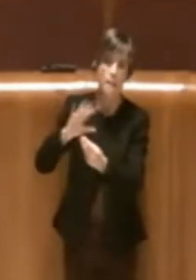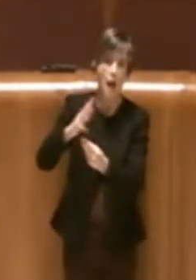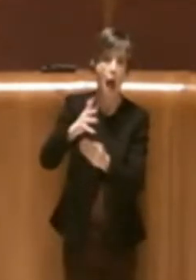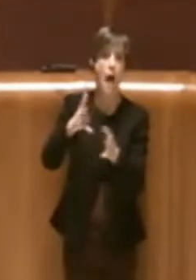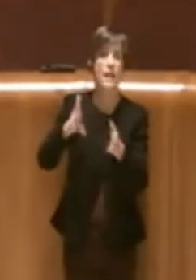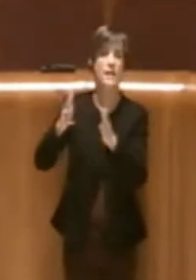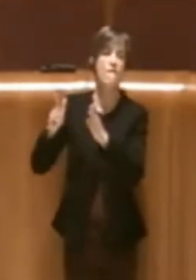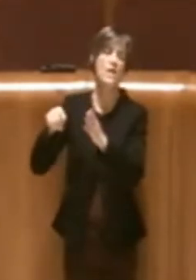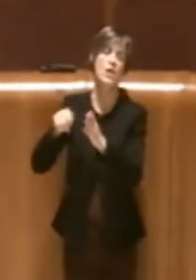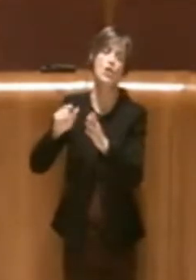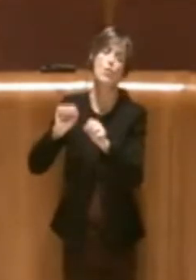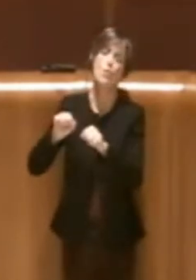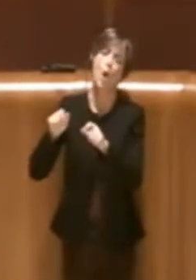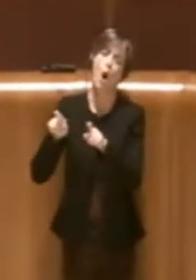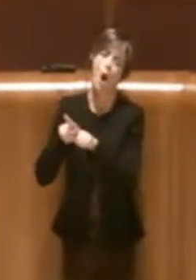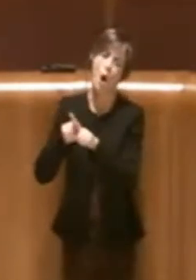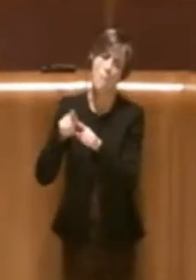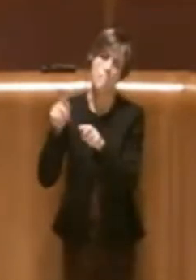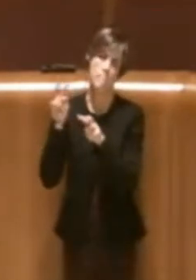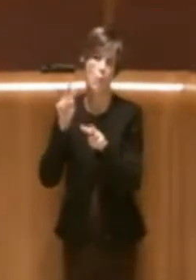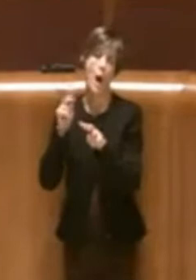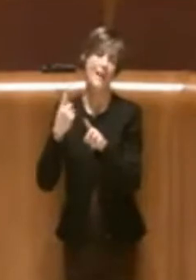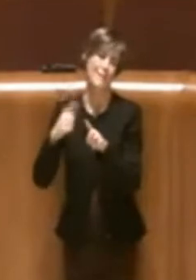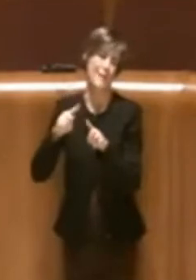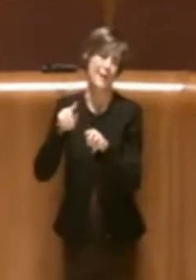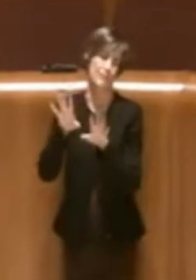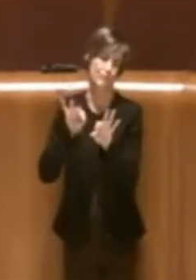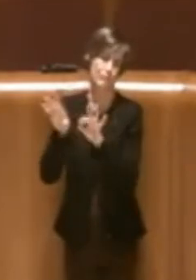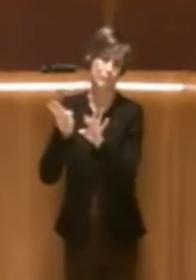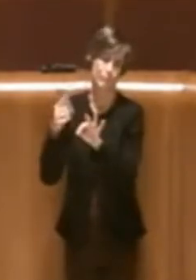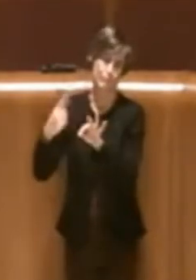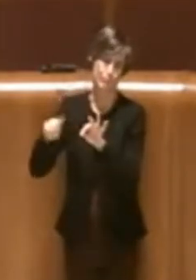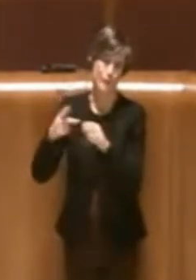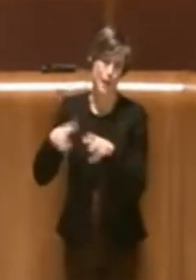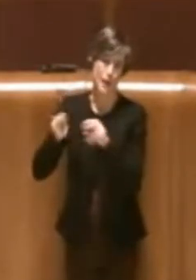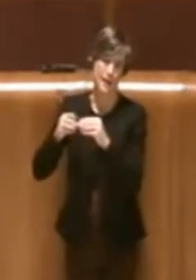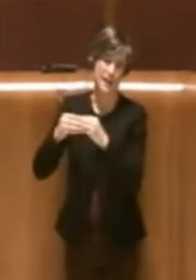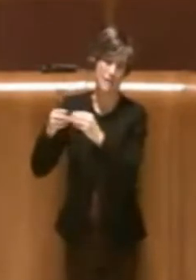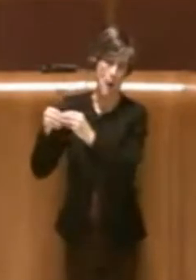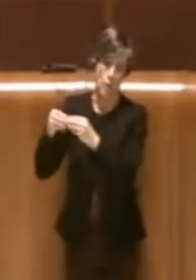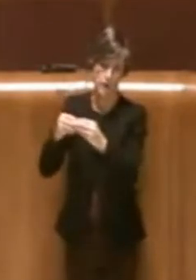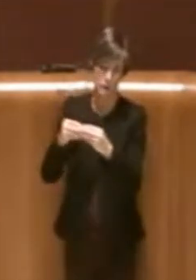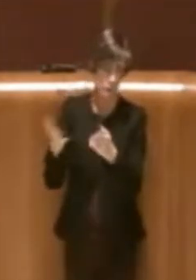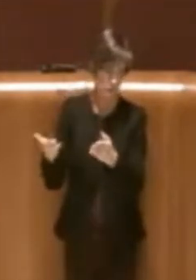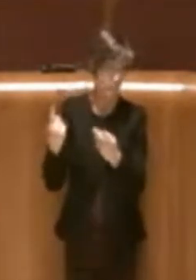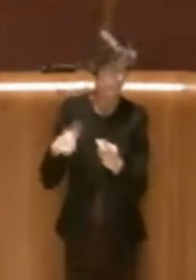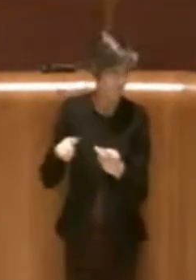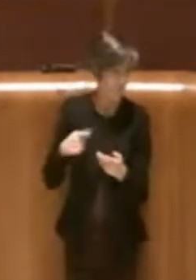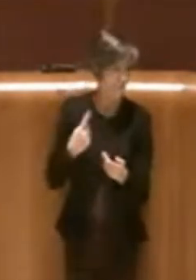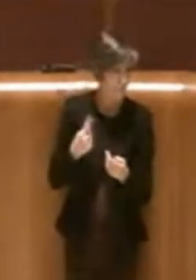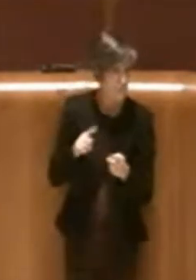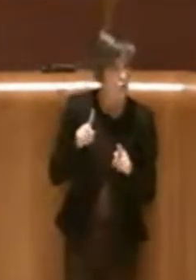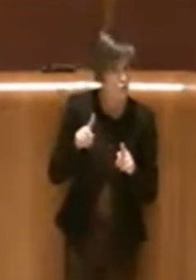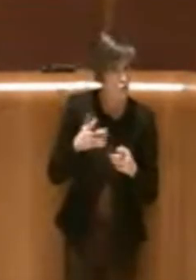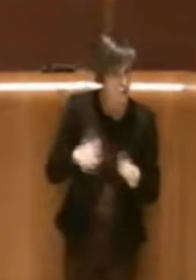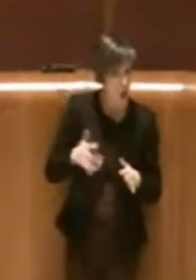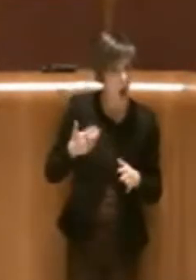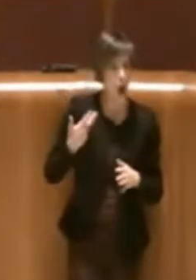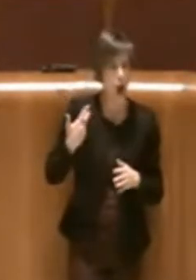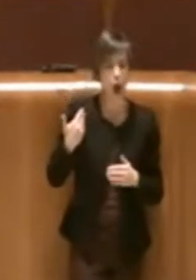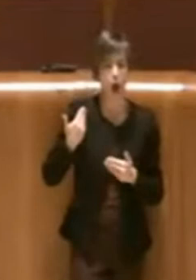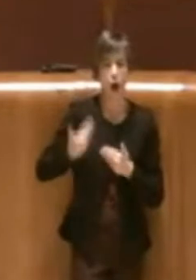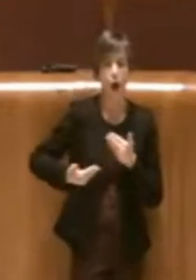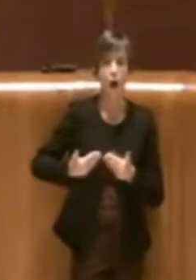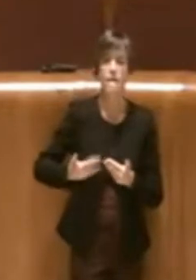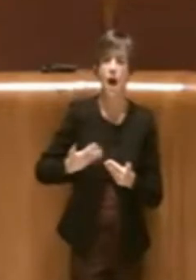loro utilizzo e valorizzazione. A fronte di questo voglio ricordare che era stata portata avanti un'attività di